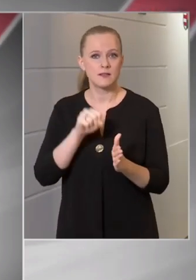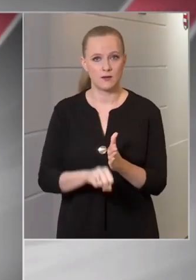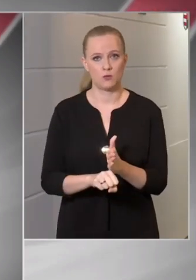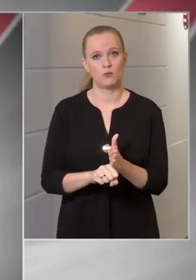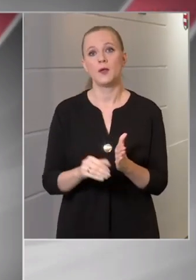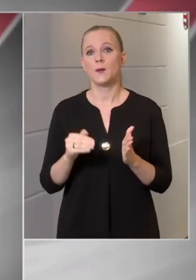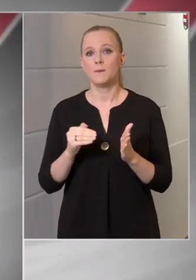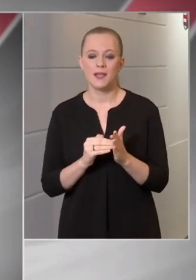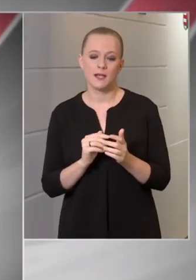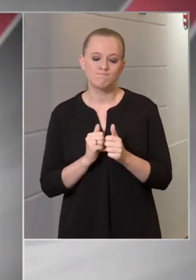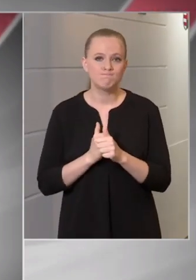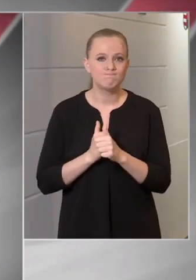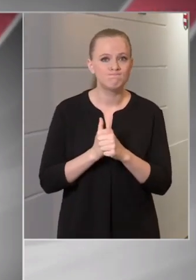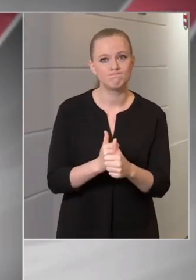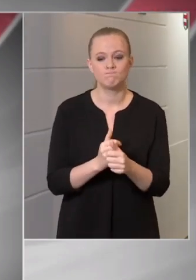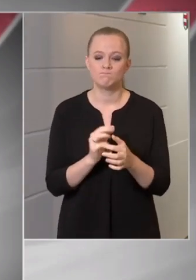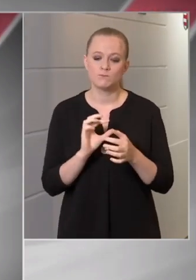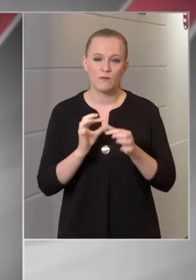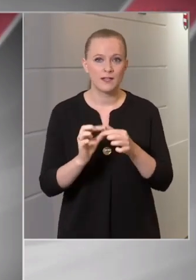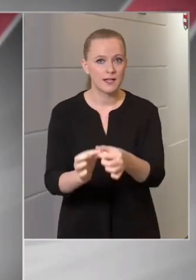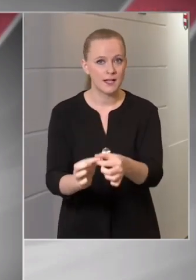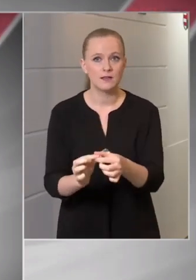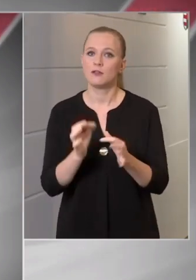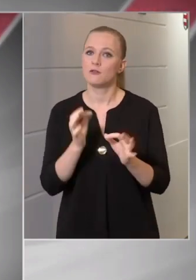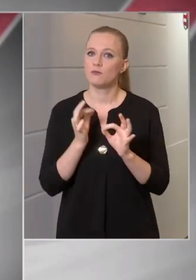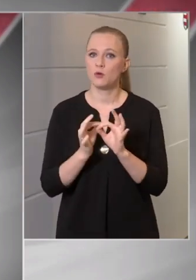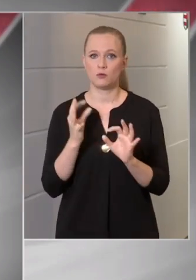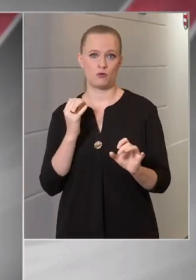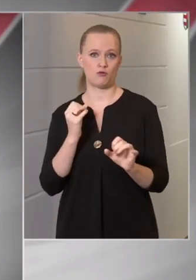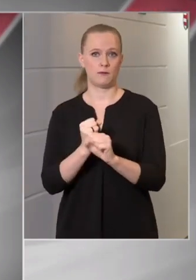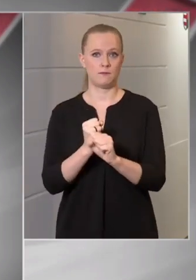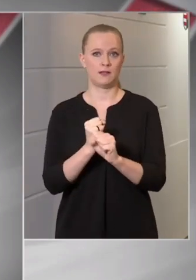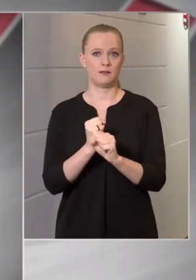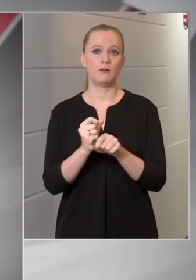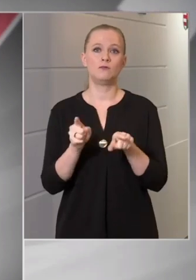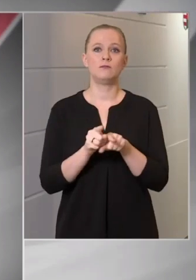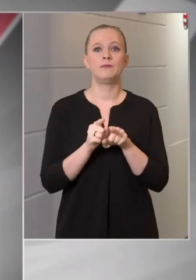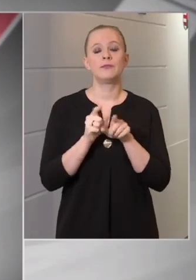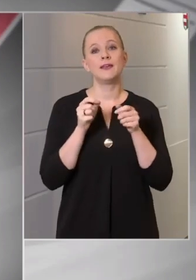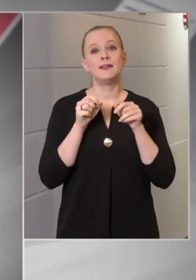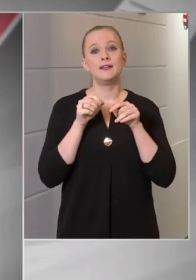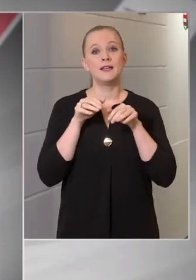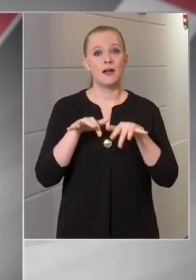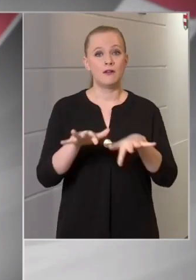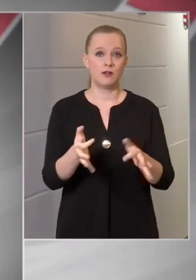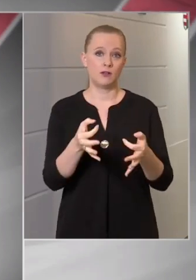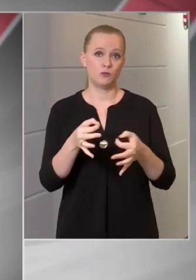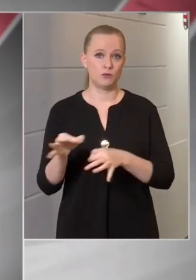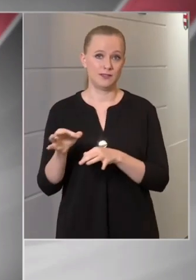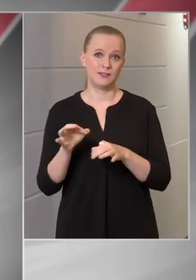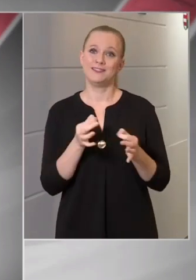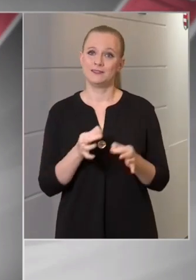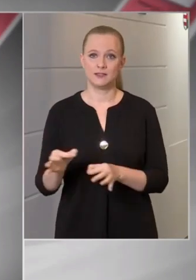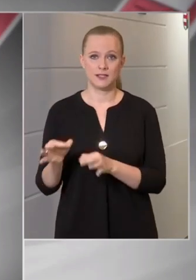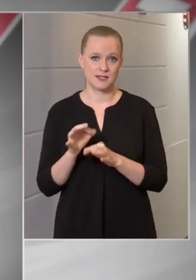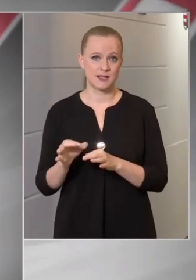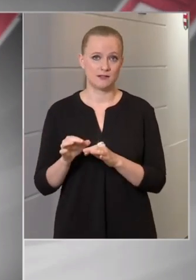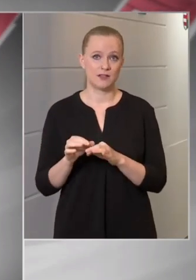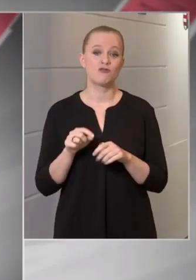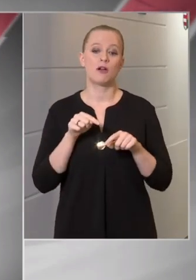még következetesebben betartsuk azokat a járványügyi intézkedéseket, amely a járvány